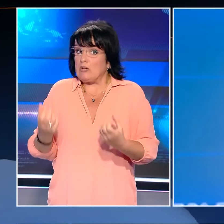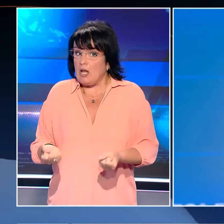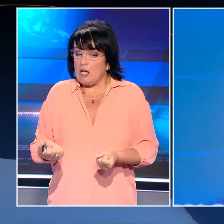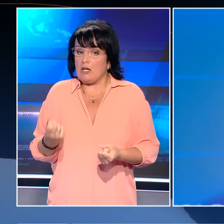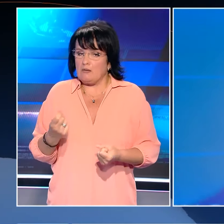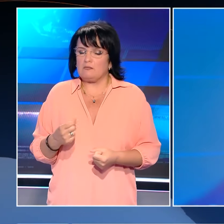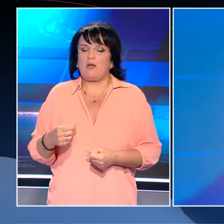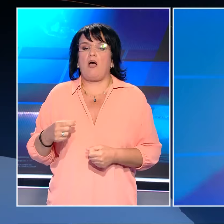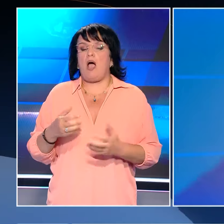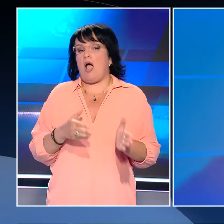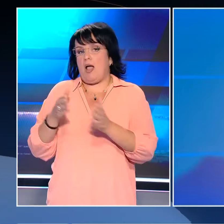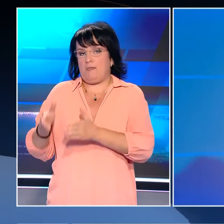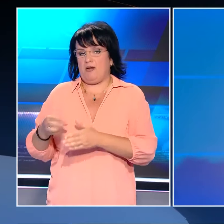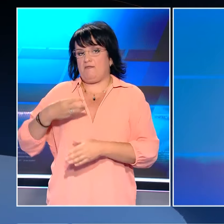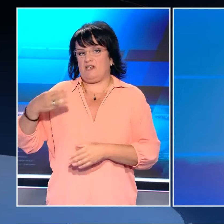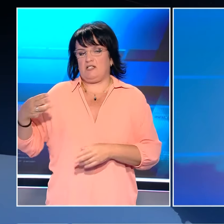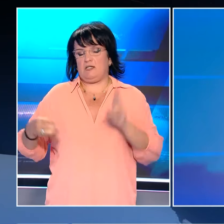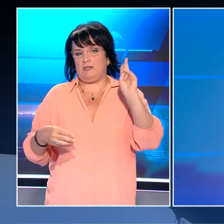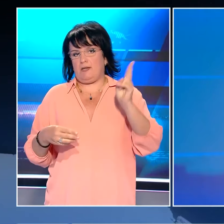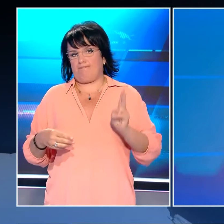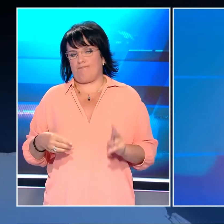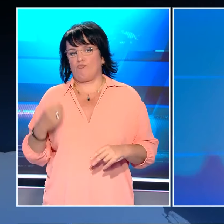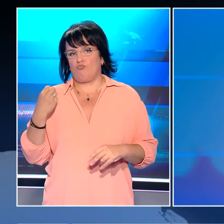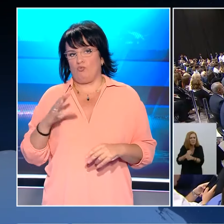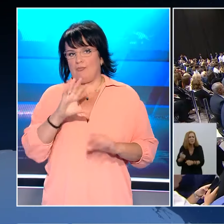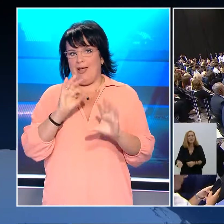αντιπολίτευση εξαπολύει πειρά για την κυβερνητική πολιτική.